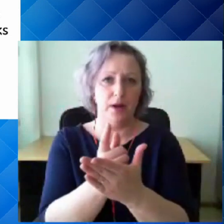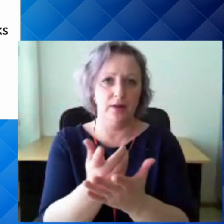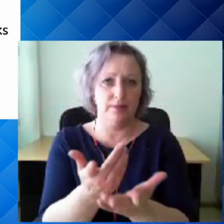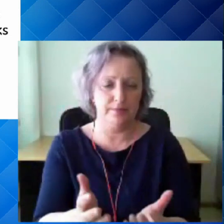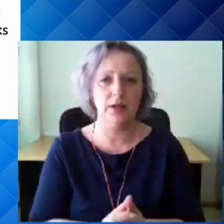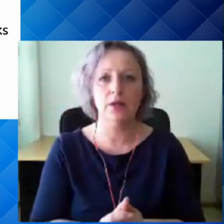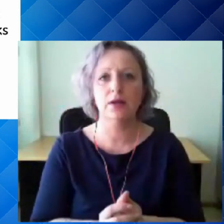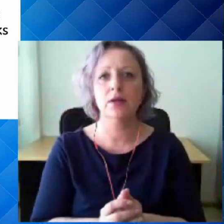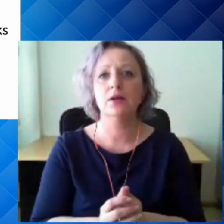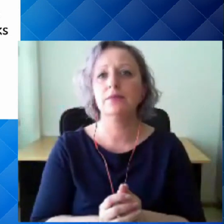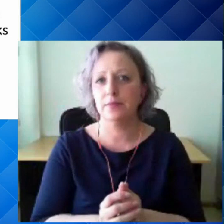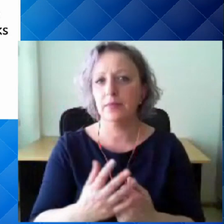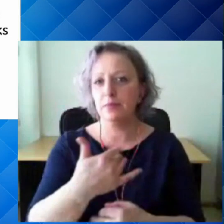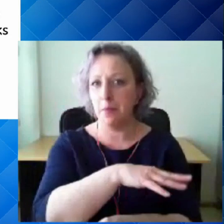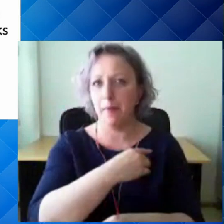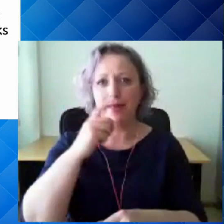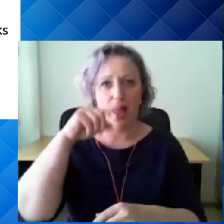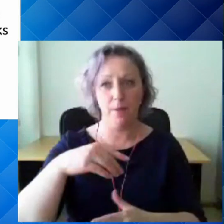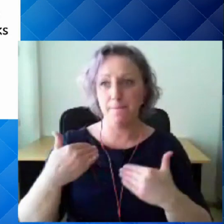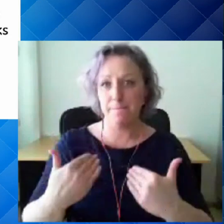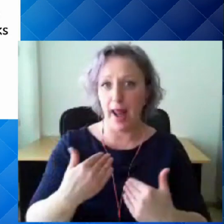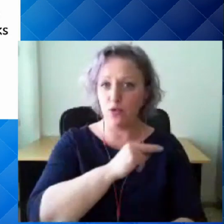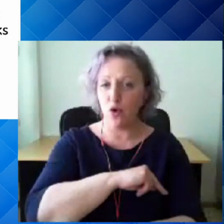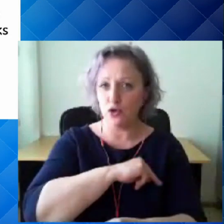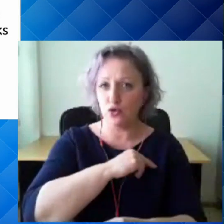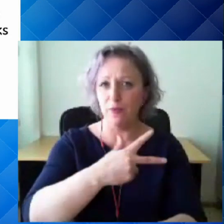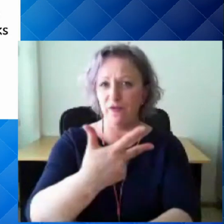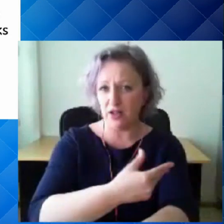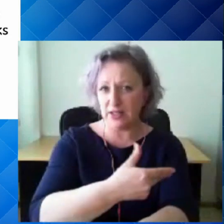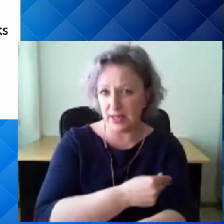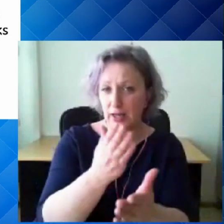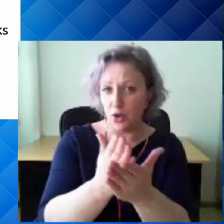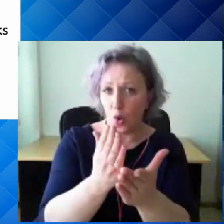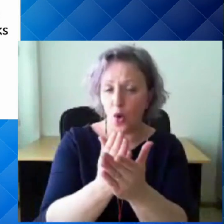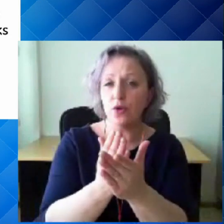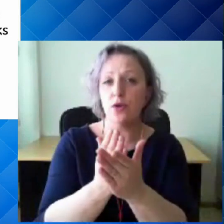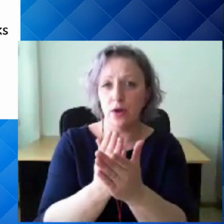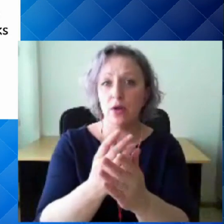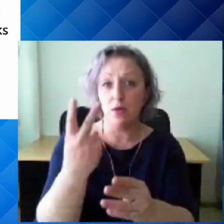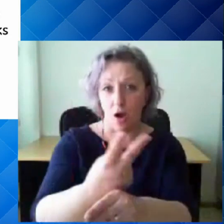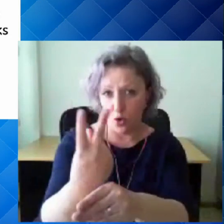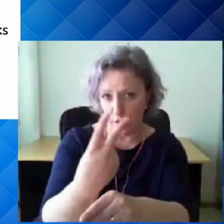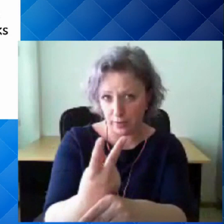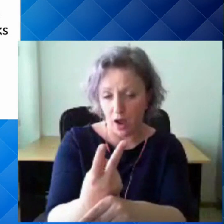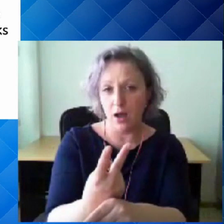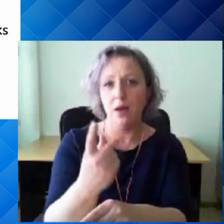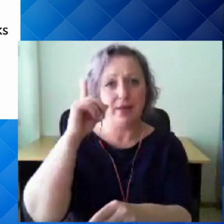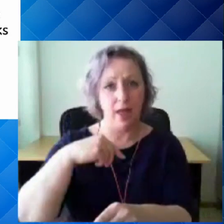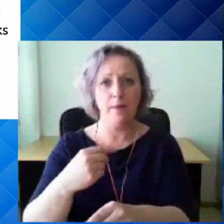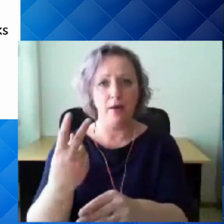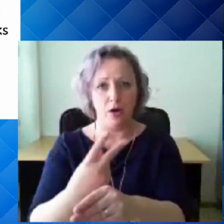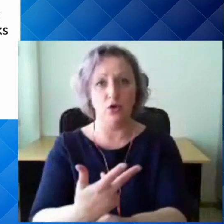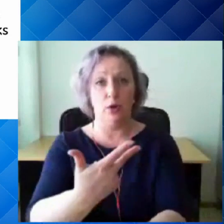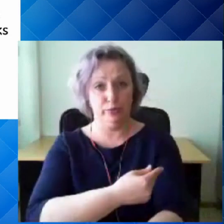Nii esib me teame kõik, et praegu kasutusele olevad vaktsiinid manustatakse meil kaks korda. Me saame kaks suhtsurt